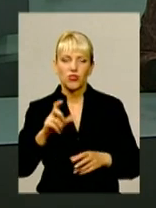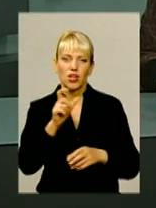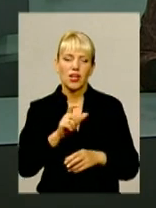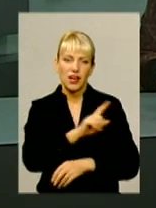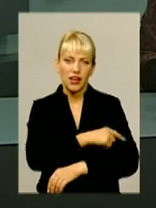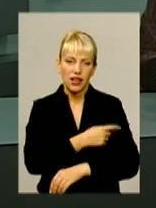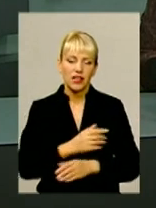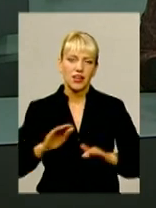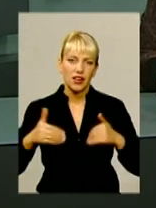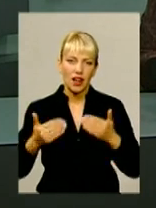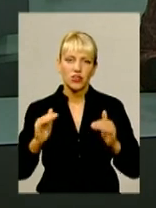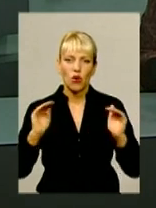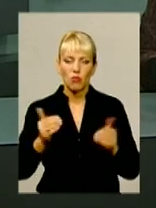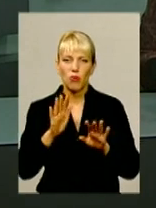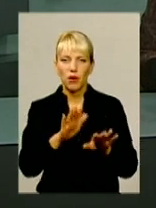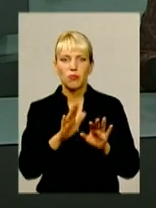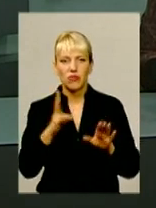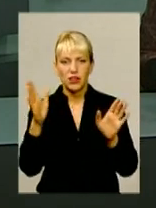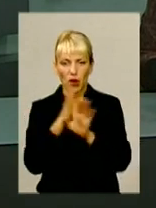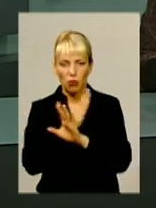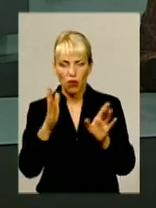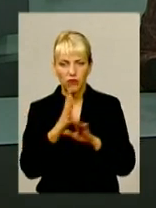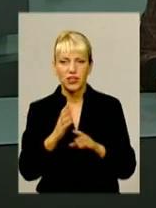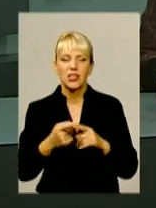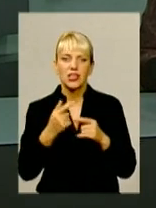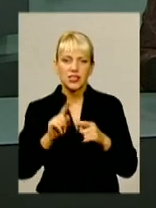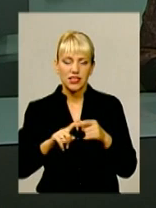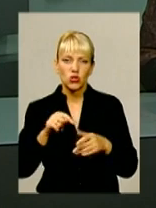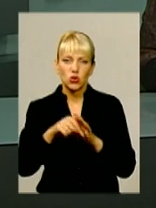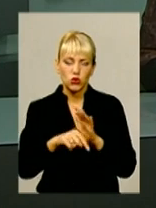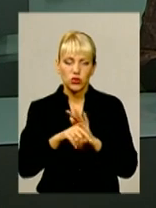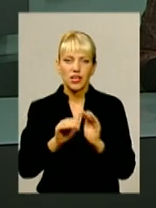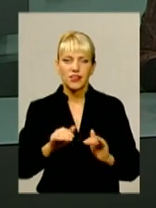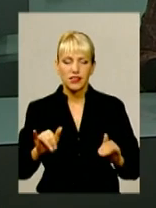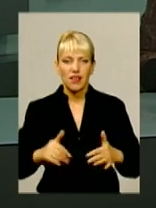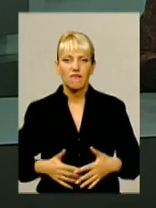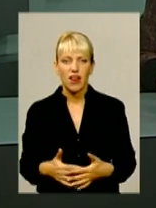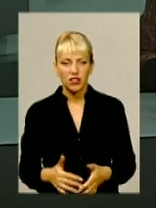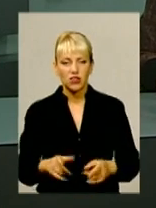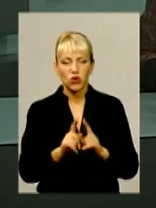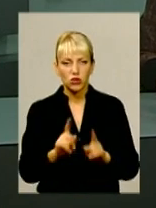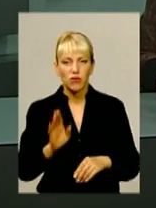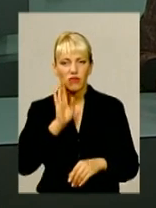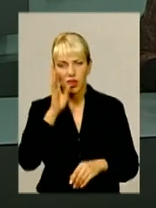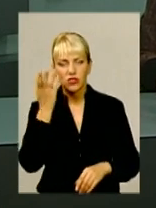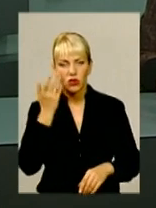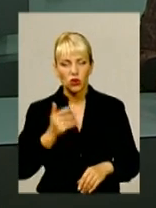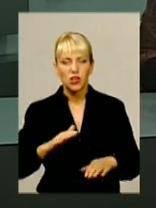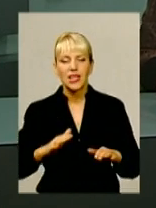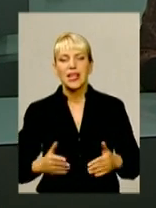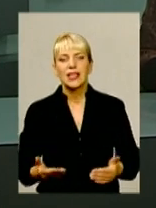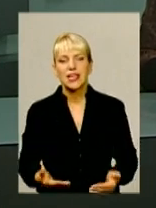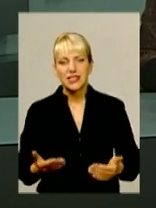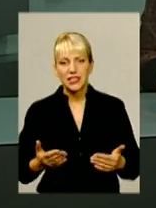на відкритому повітрі. Найперше, це стосується дітей та вагітних. І особливо вранці, коли в населених пунктах стоїть затяжна імла.